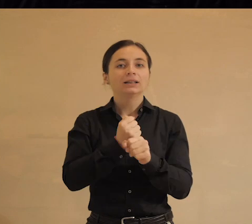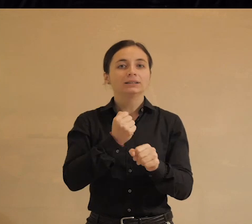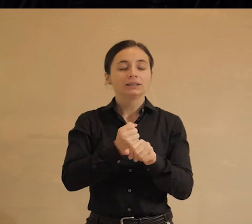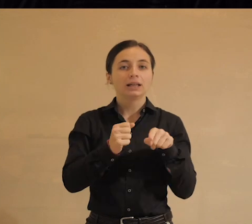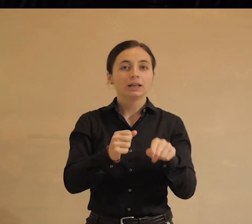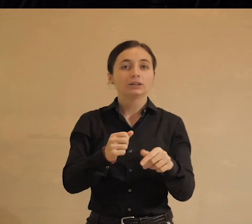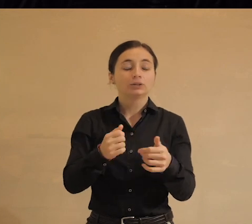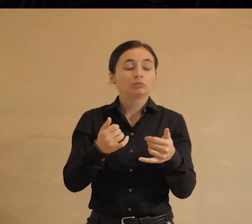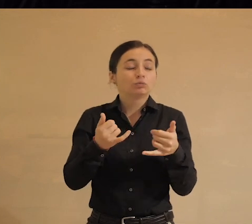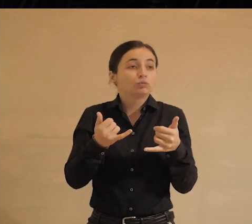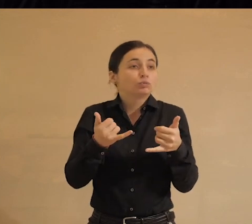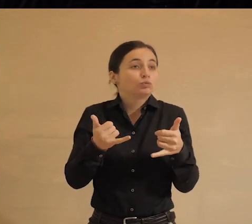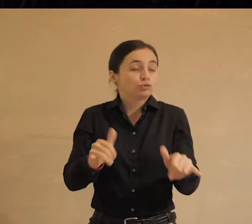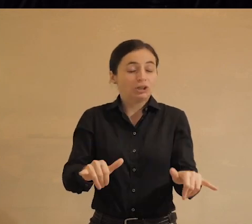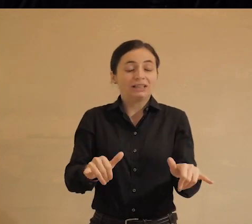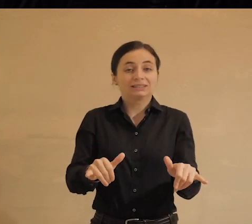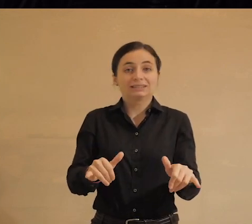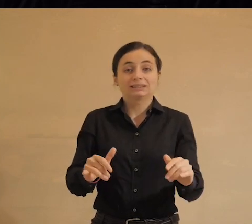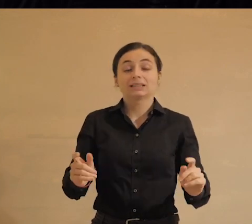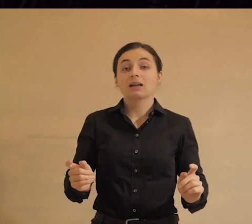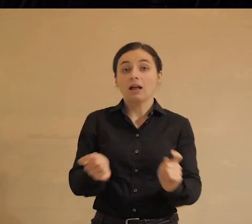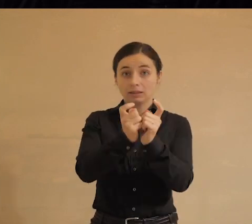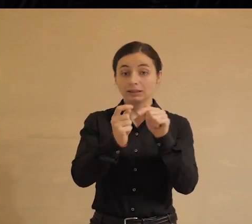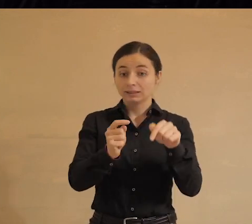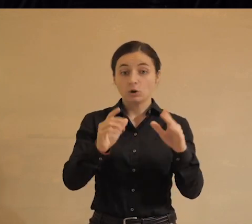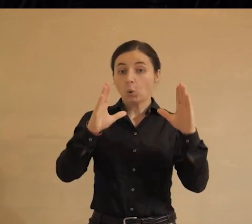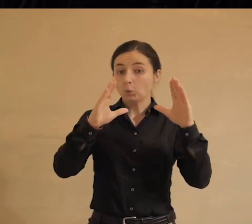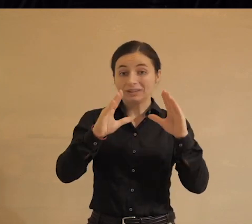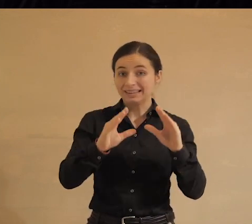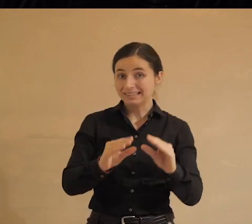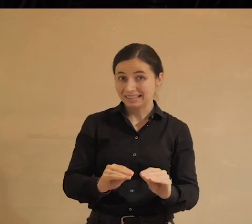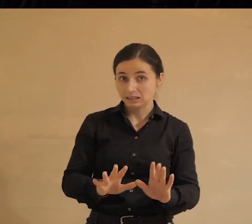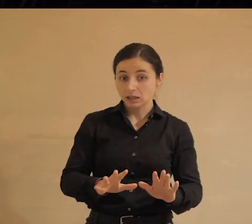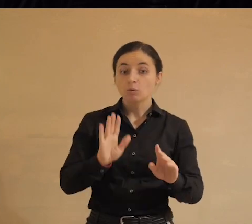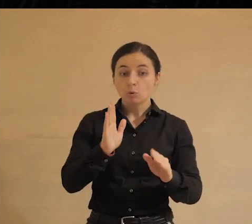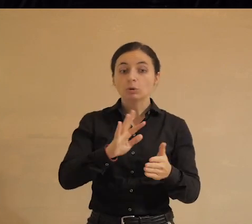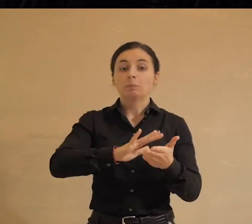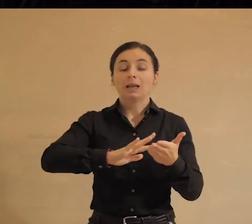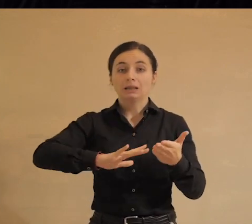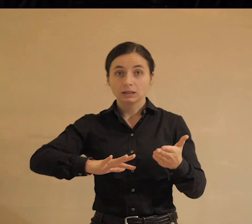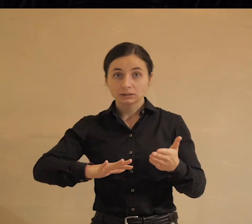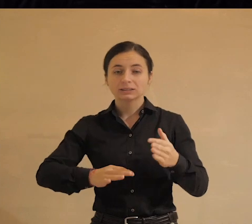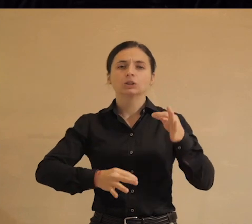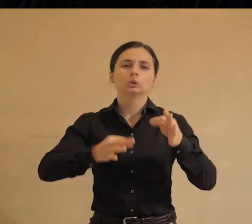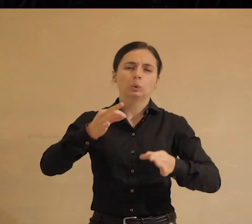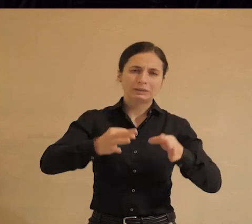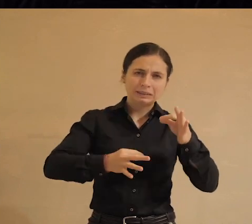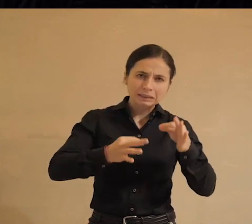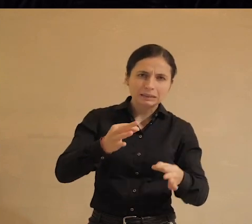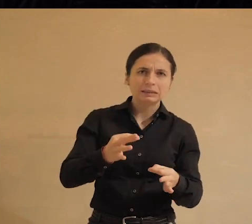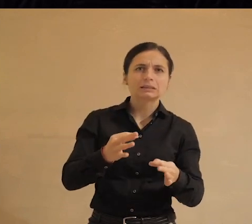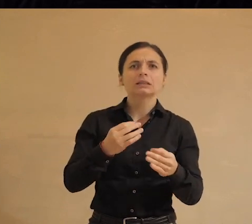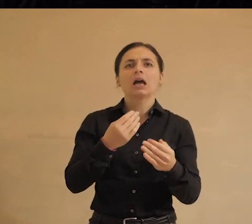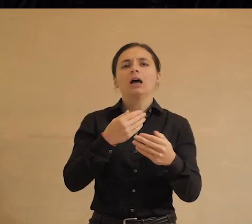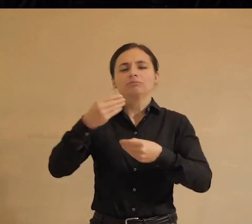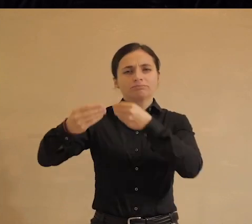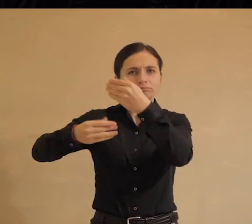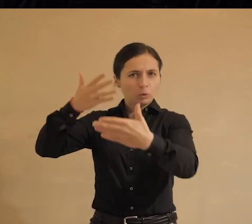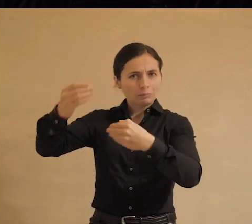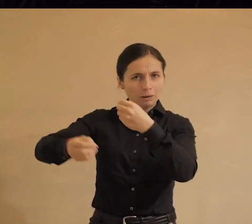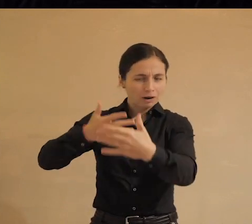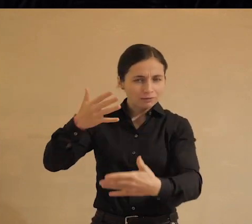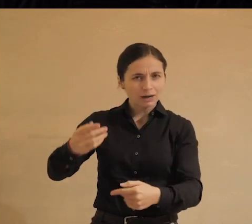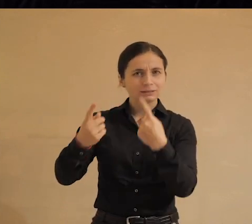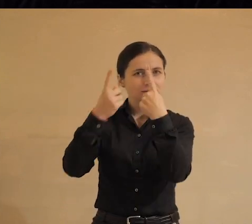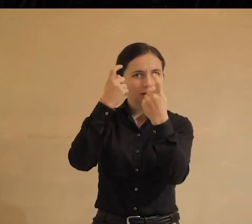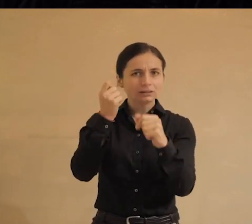вот этот чудовищный скандал. Если он не затихнет, а будет продолжаться, если люди будут продолжать судиться, опубликовать данные,